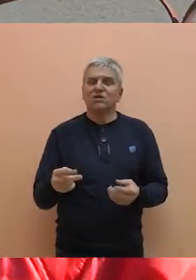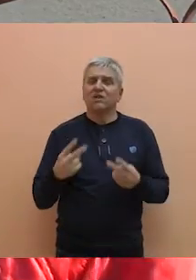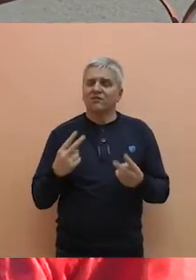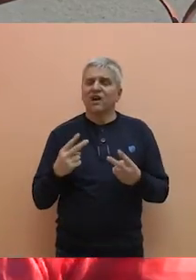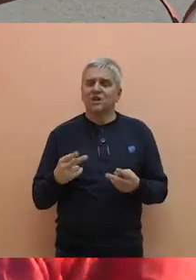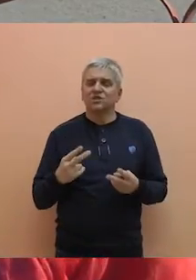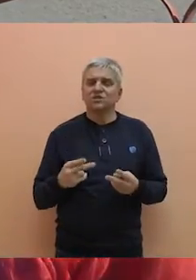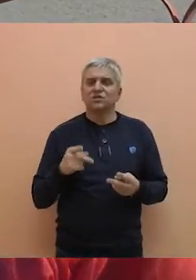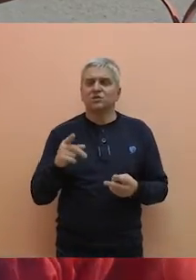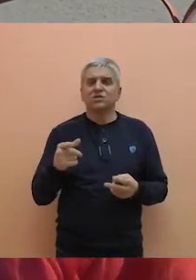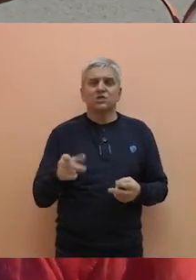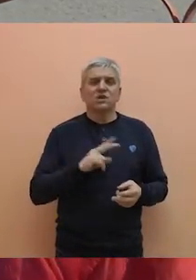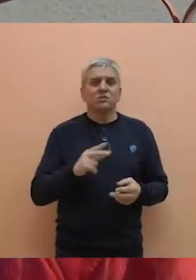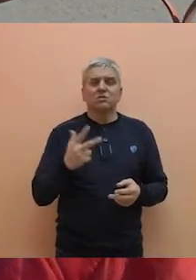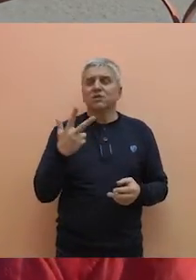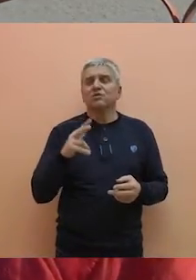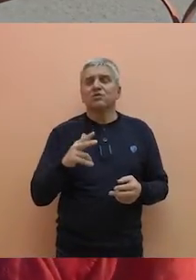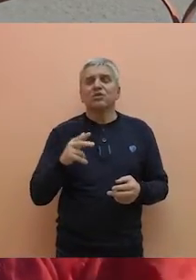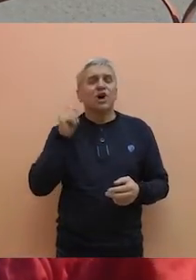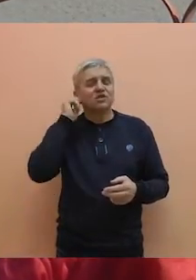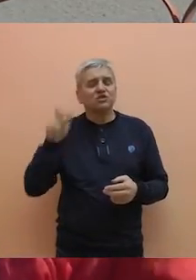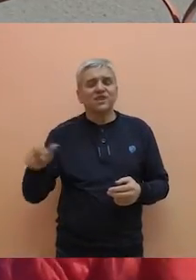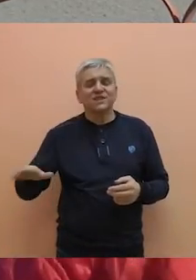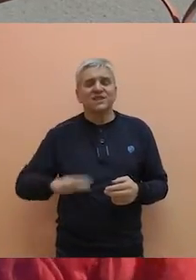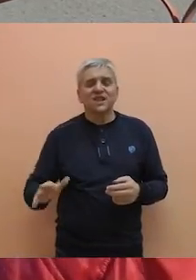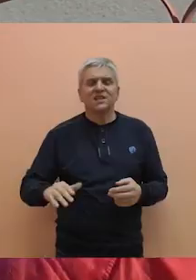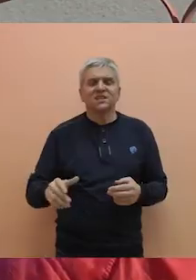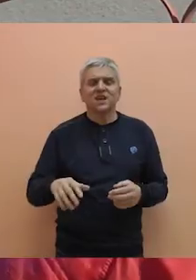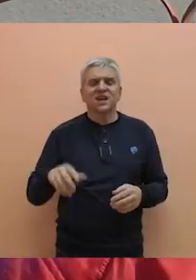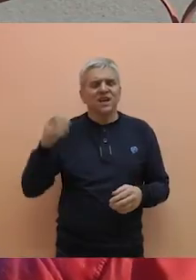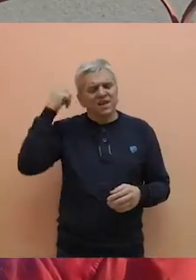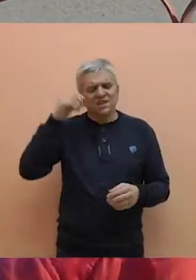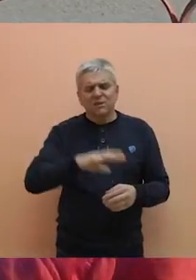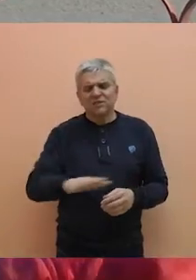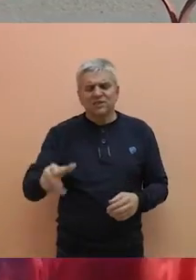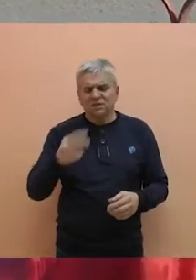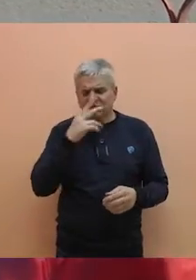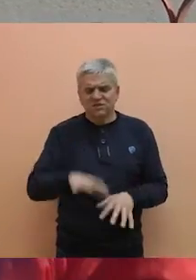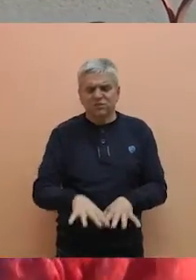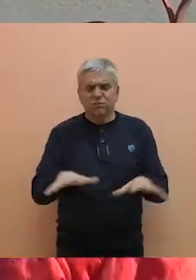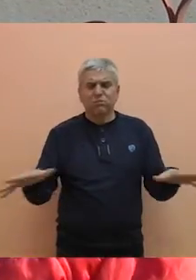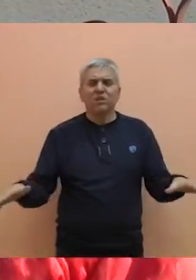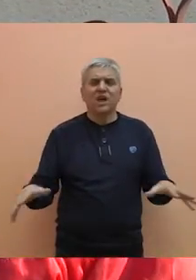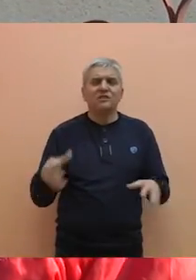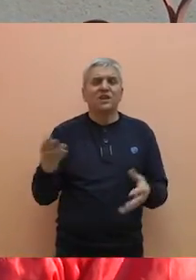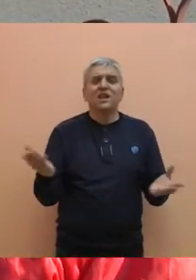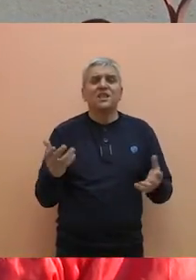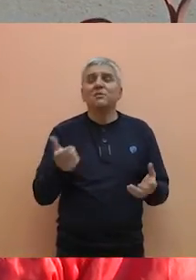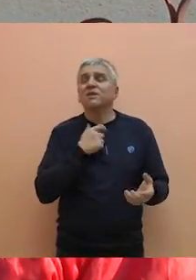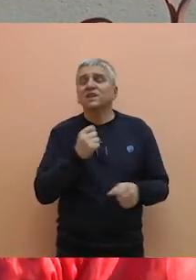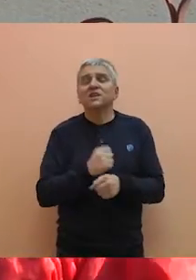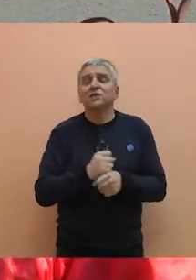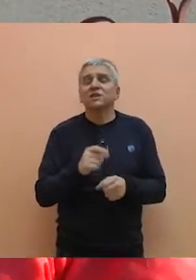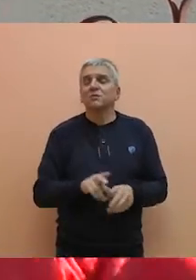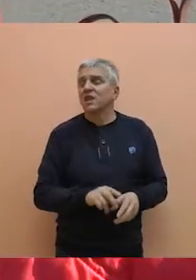značiti, dvoje ženske dece u kućima, septička je već plivala, placa nemam, prelivnu dida